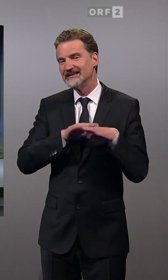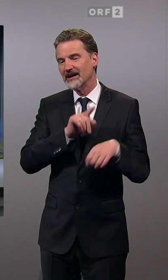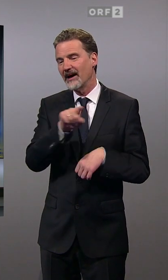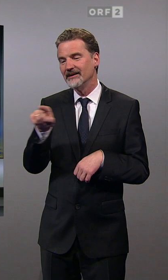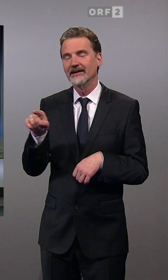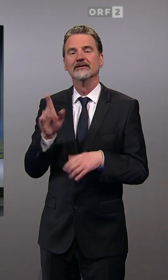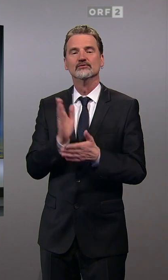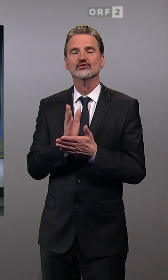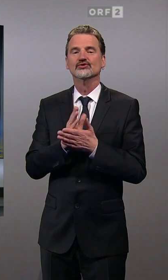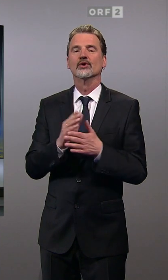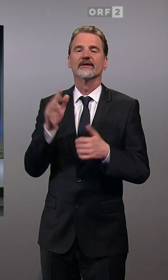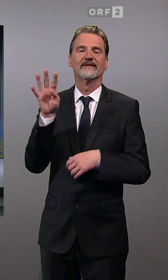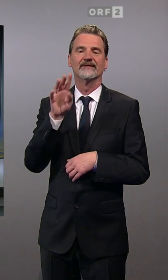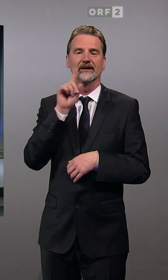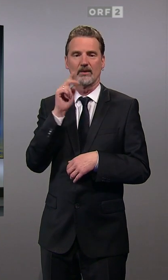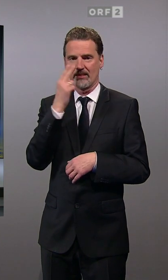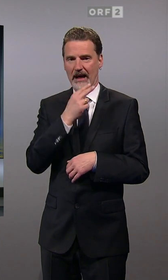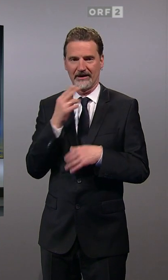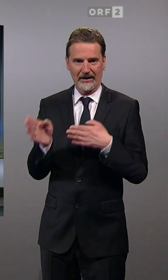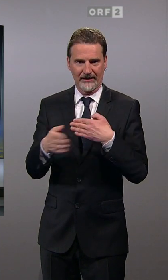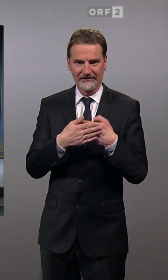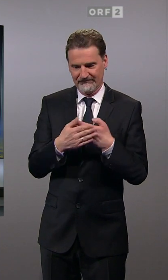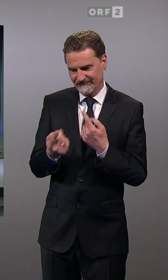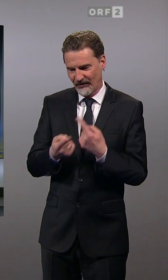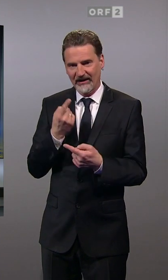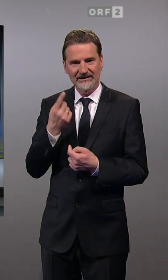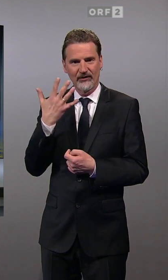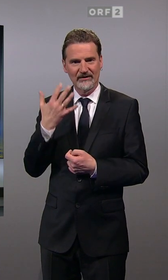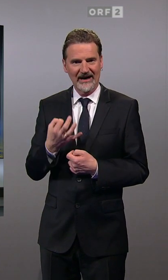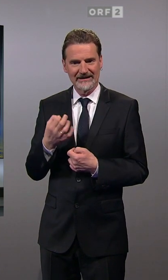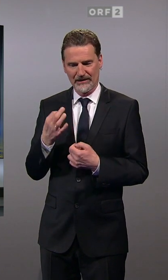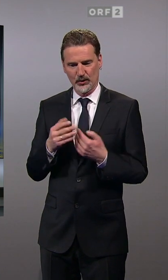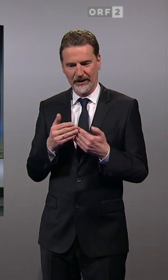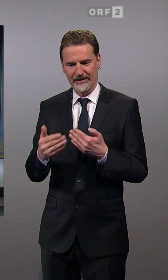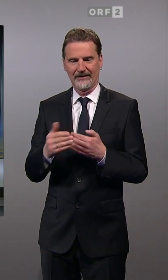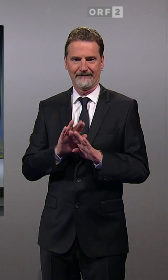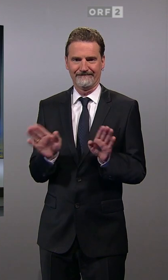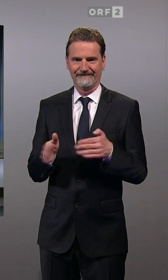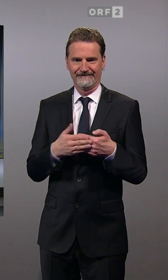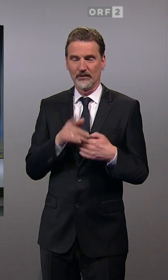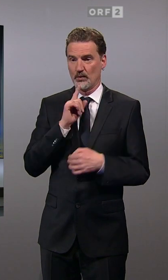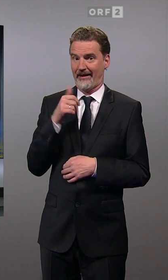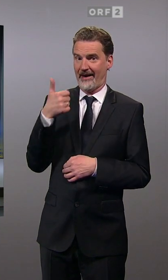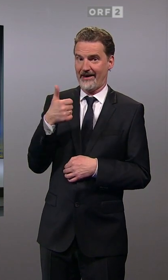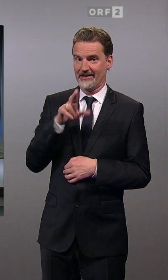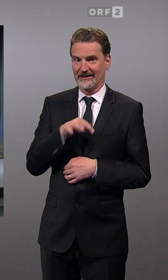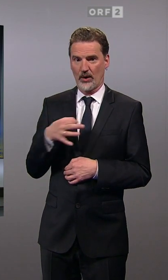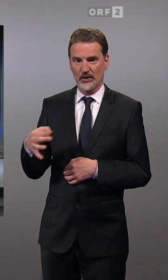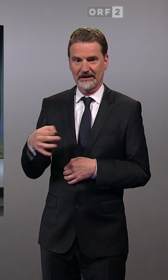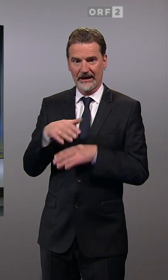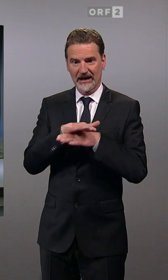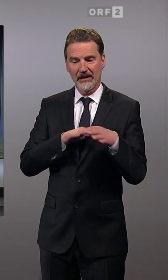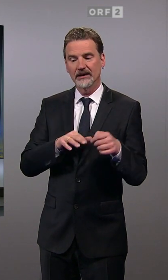Wahllokale schon um 16 Uhr, also in knapp 25 Minuten. Nur in einer einzigen niederösterreichischen Gemeinde mit anderthalb